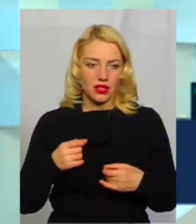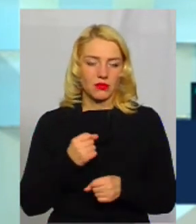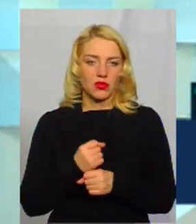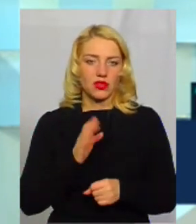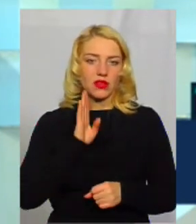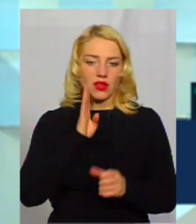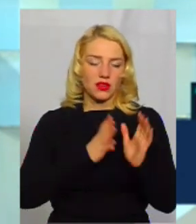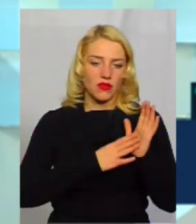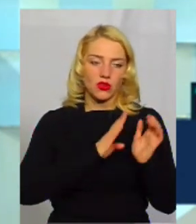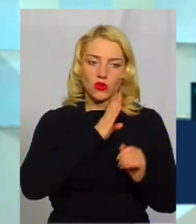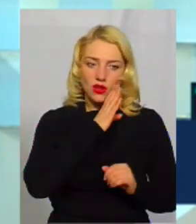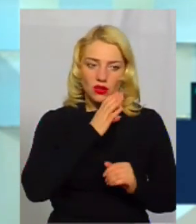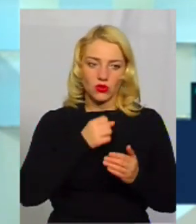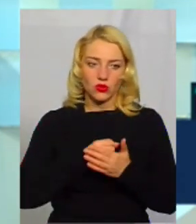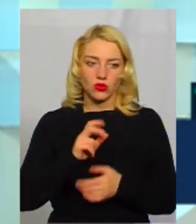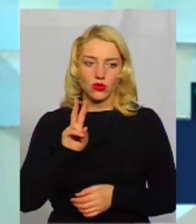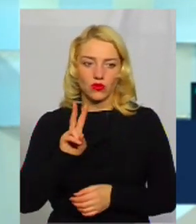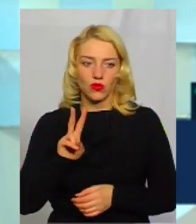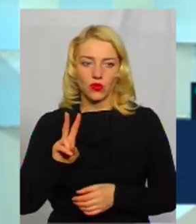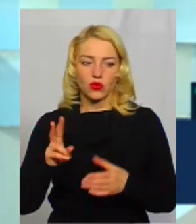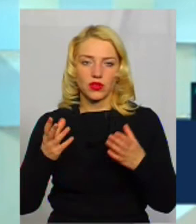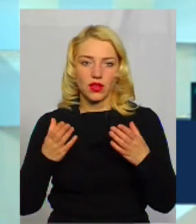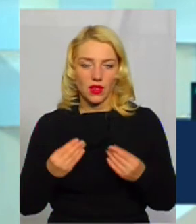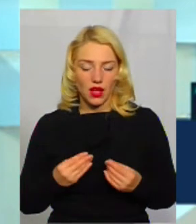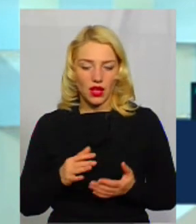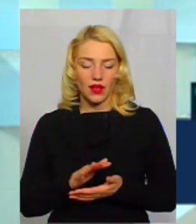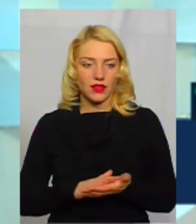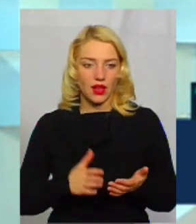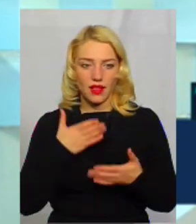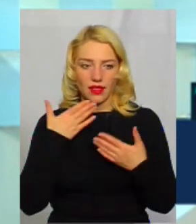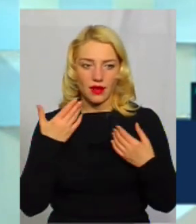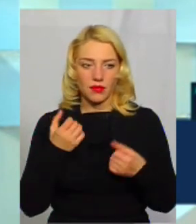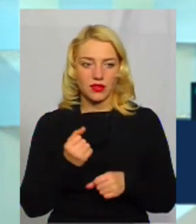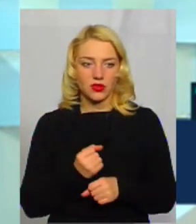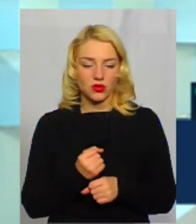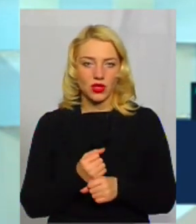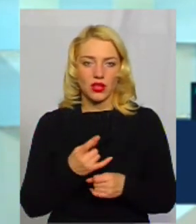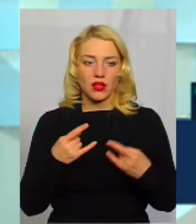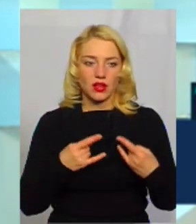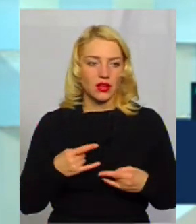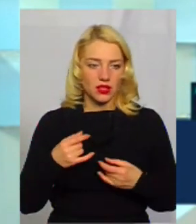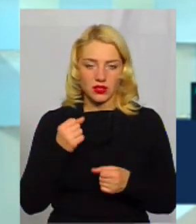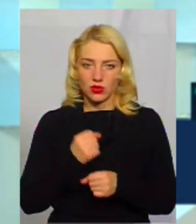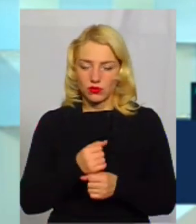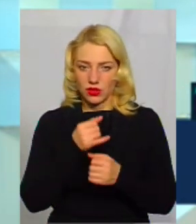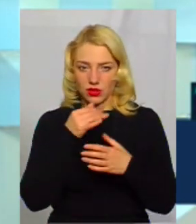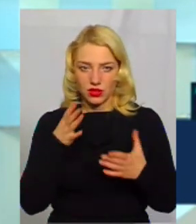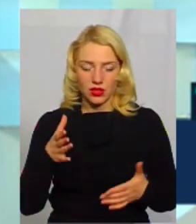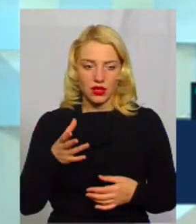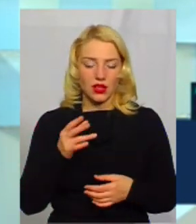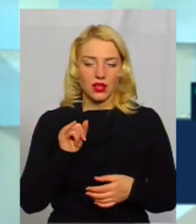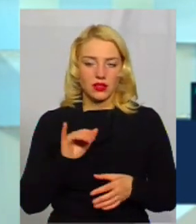9 ранку до 2 часов дня. Далі він не працює. Ні рентген зробити, ні